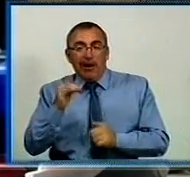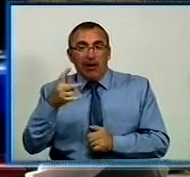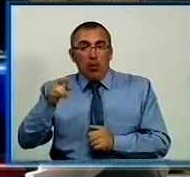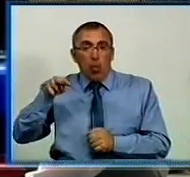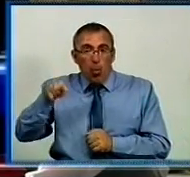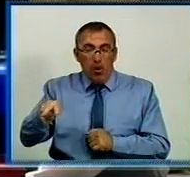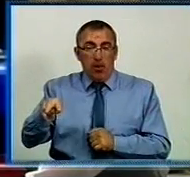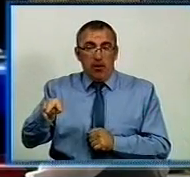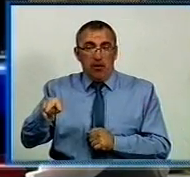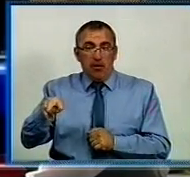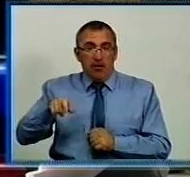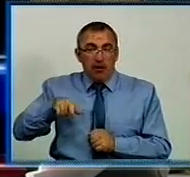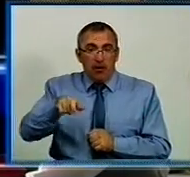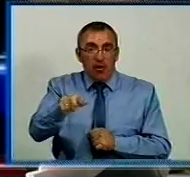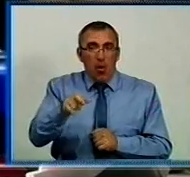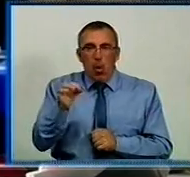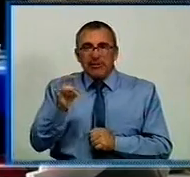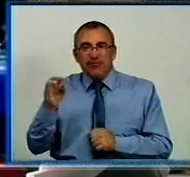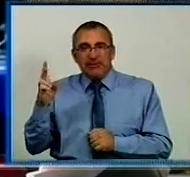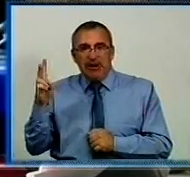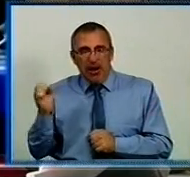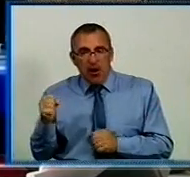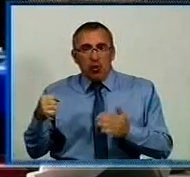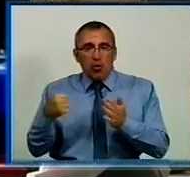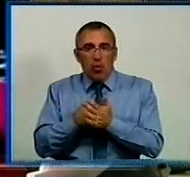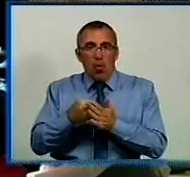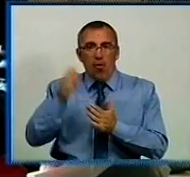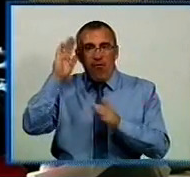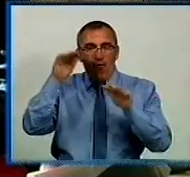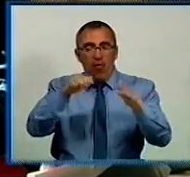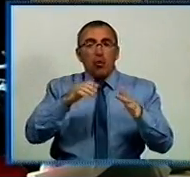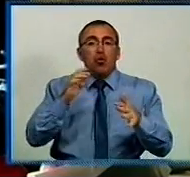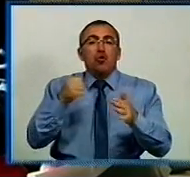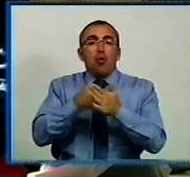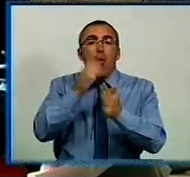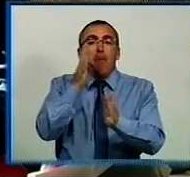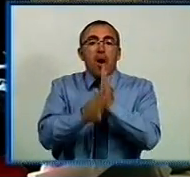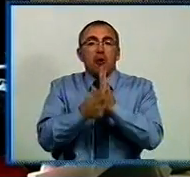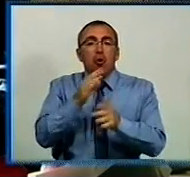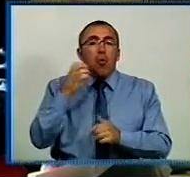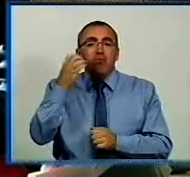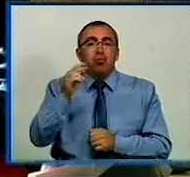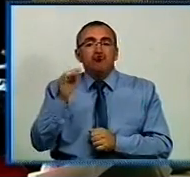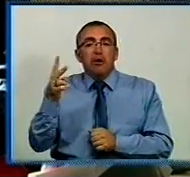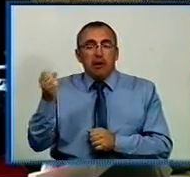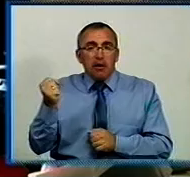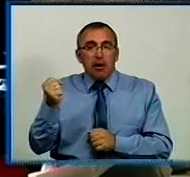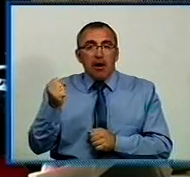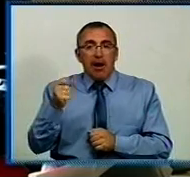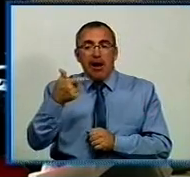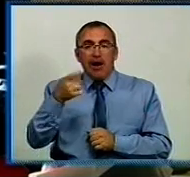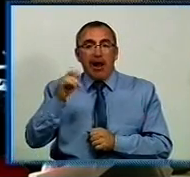вулиці Острівська до об'єдного каналу до парку Пушкіна. Планується гранітні стовпчики